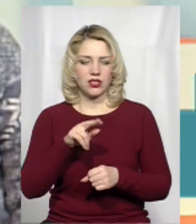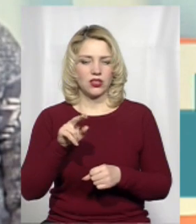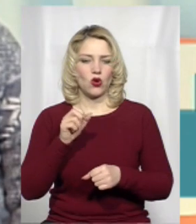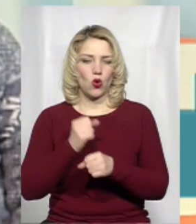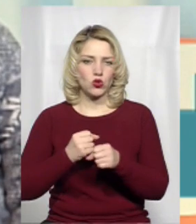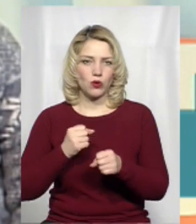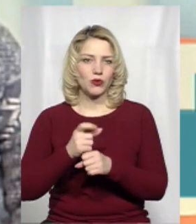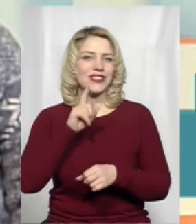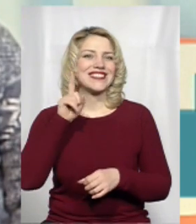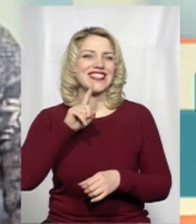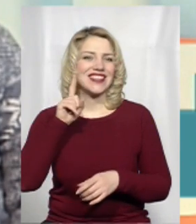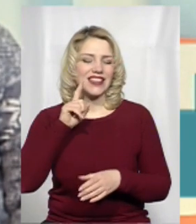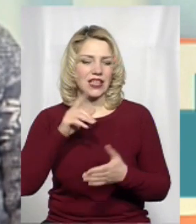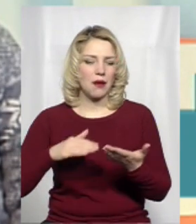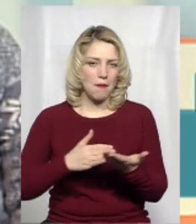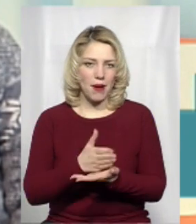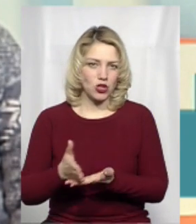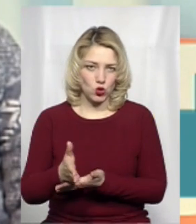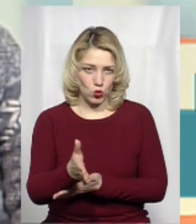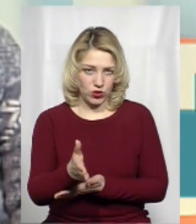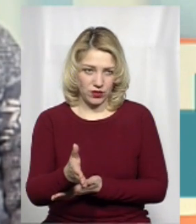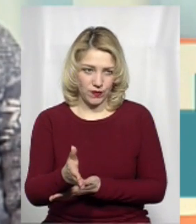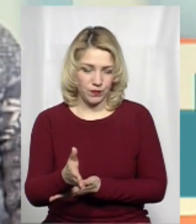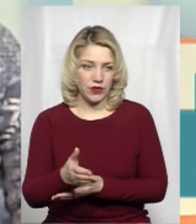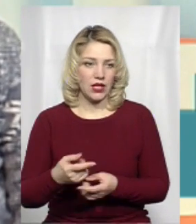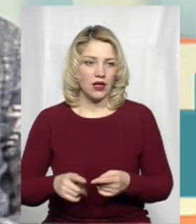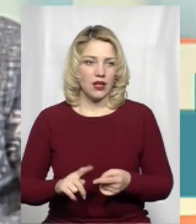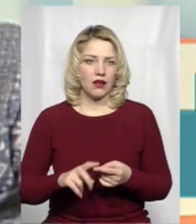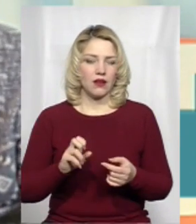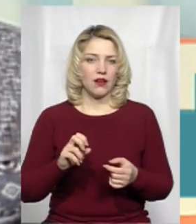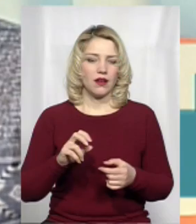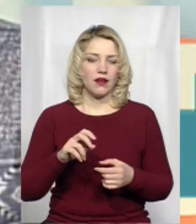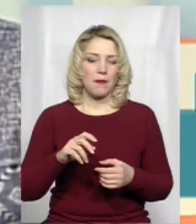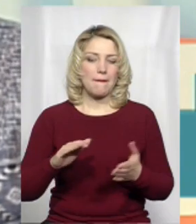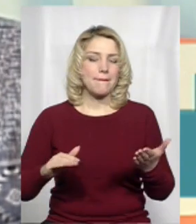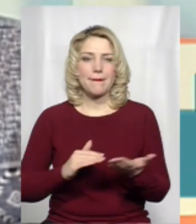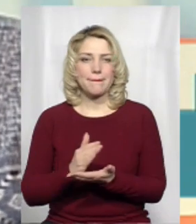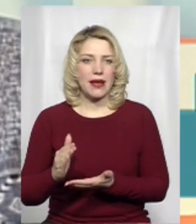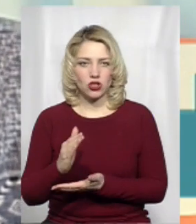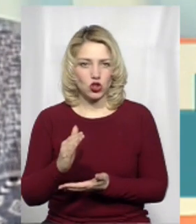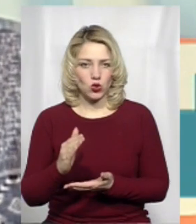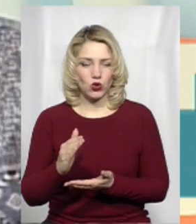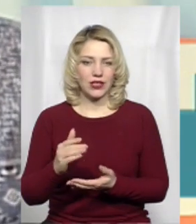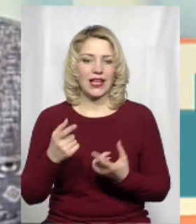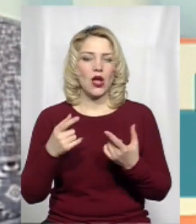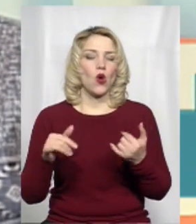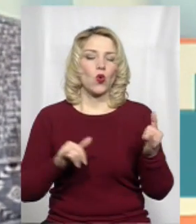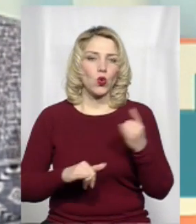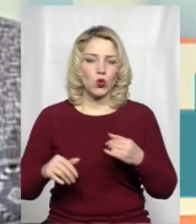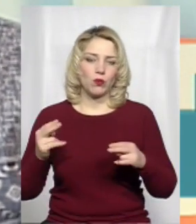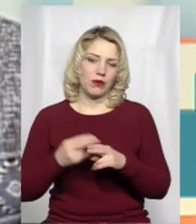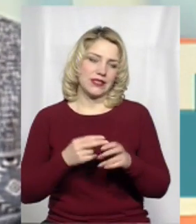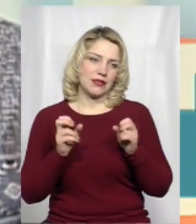маршрутів, зелених таких кіл, тобто промаркованих маршрутів, кудою безпечно